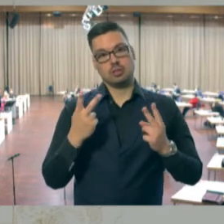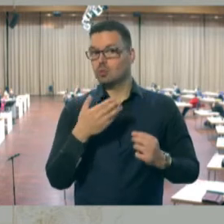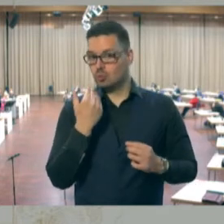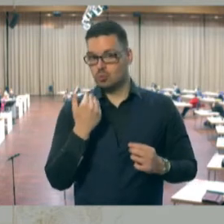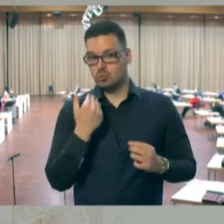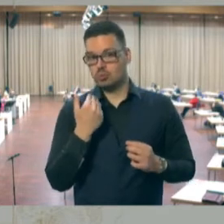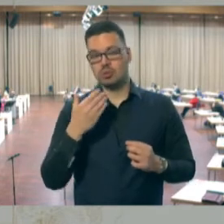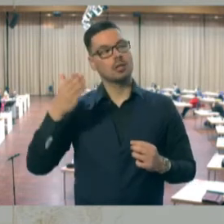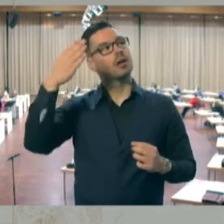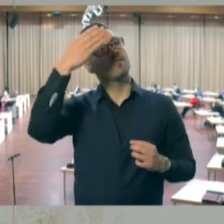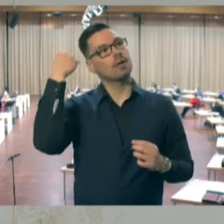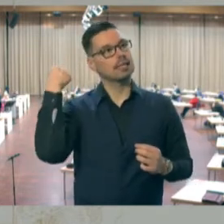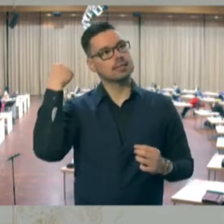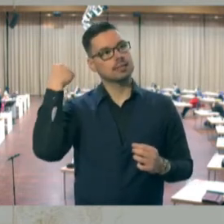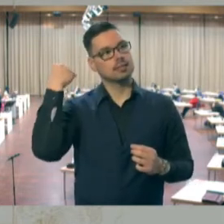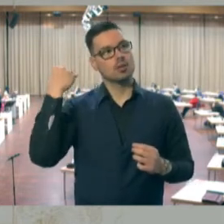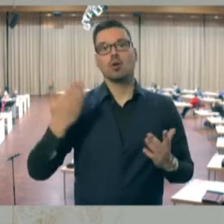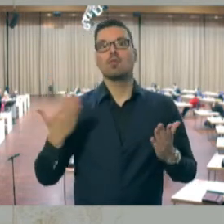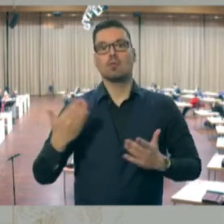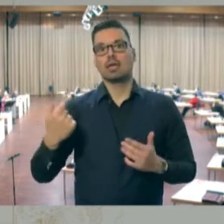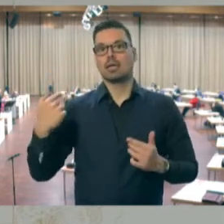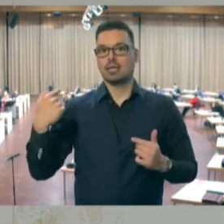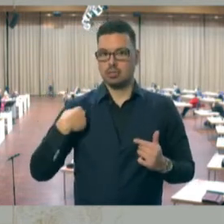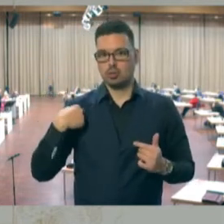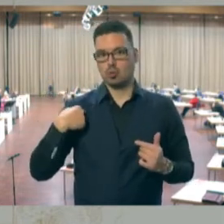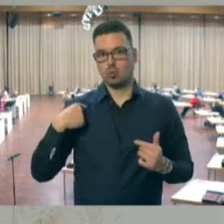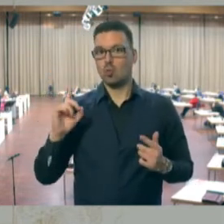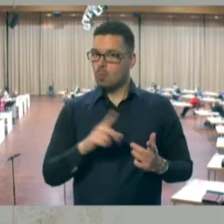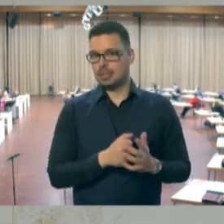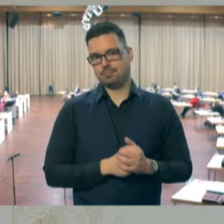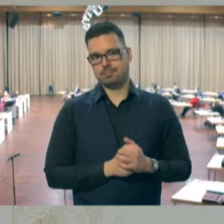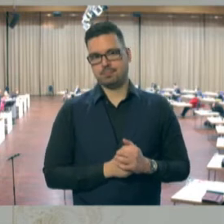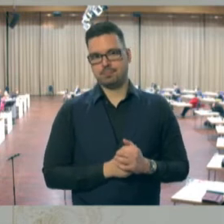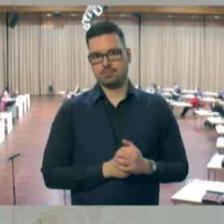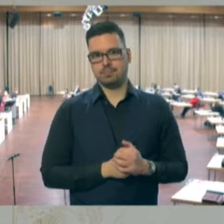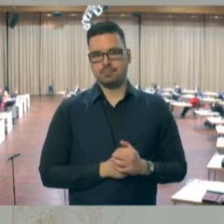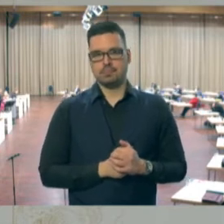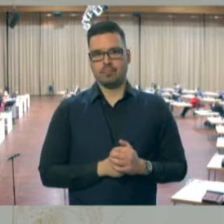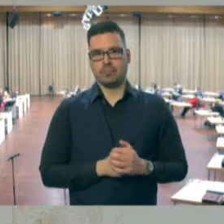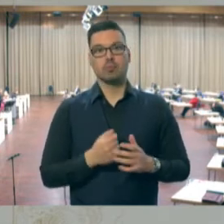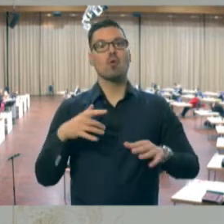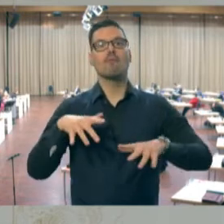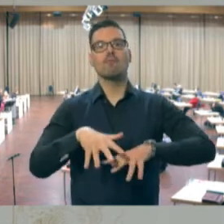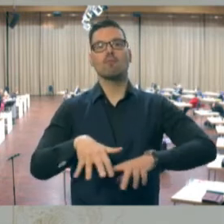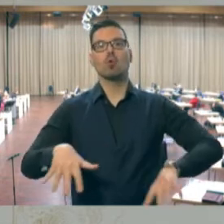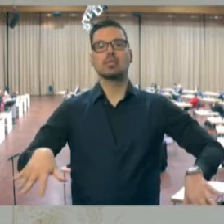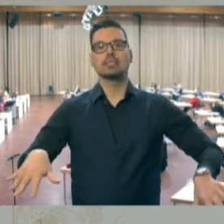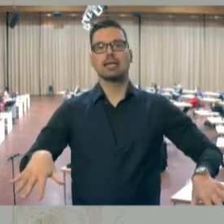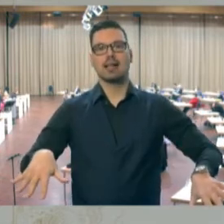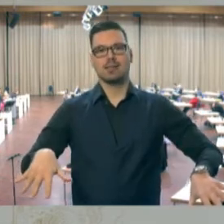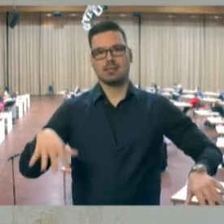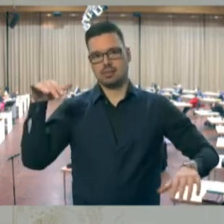dabei zu vergessen, woher man kommt. Zu wissen, wo seine Wurzeln sind und bleiben,